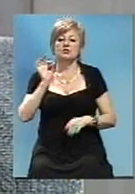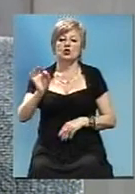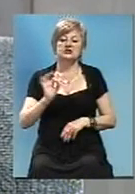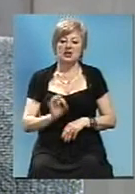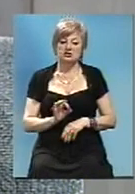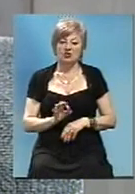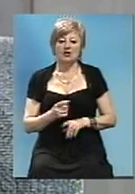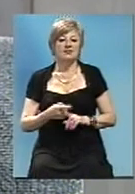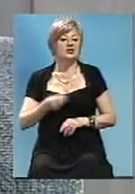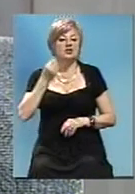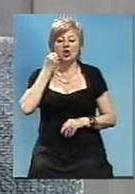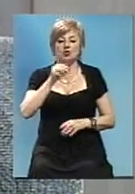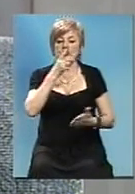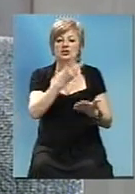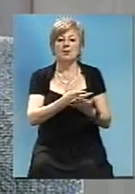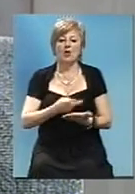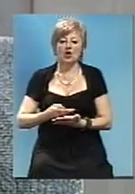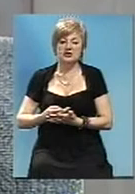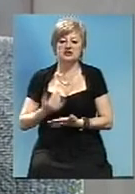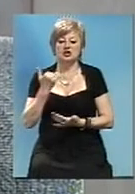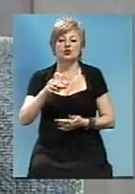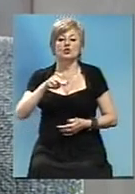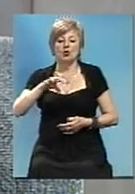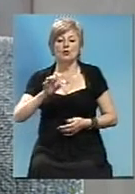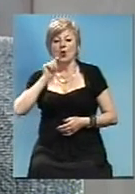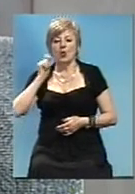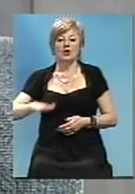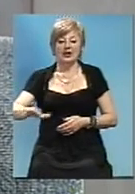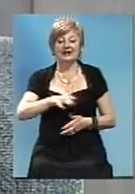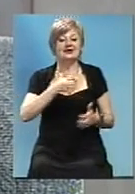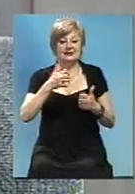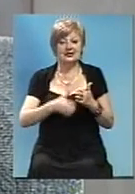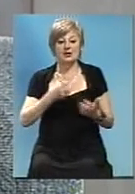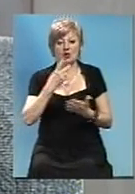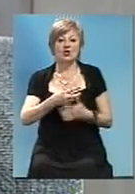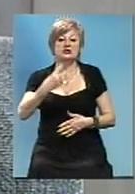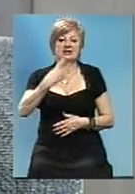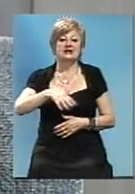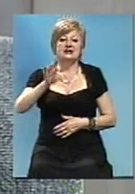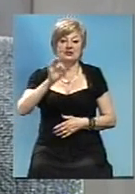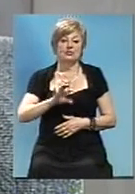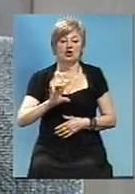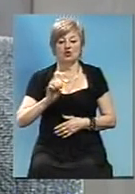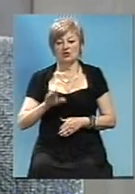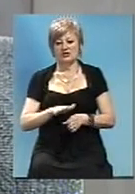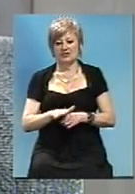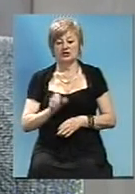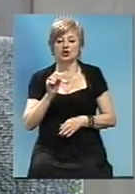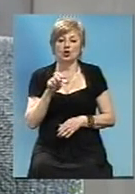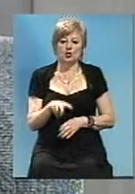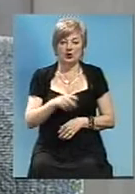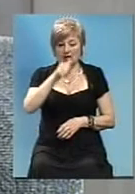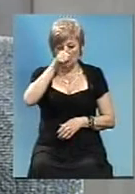І це лучший показатель на сьогодні по Україні. Средний показатель по Україні 30 процентов от выполнения. В июля